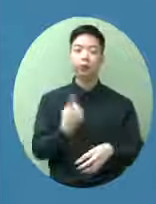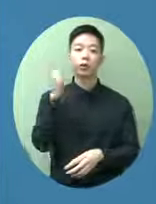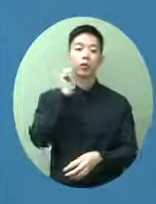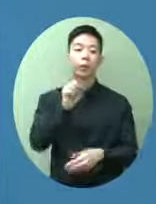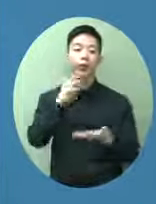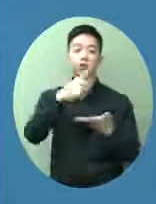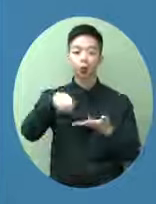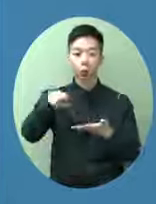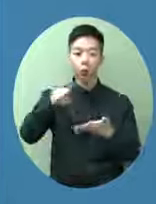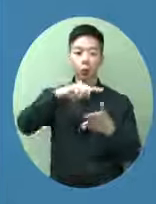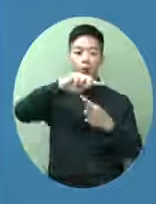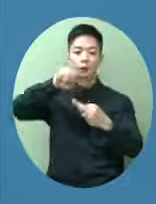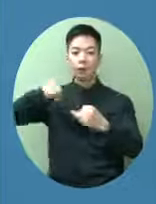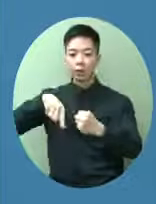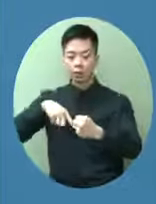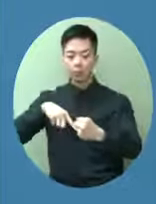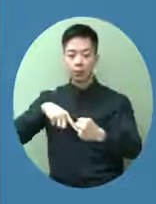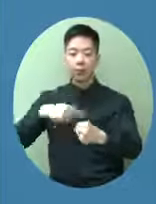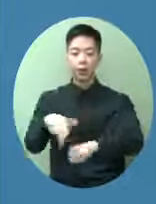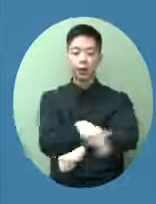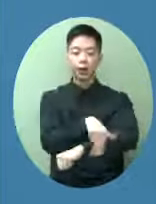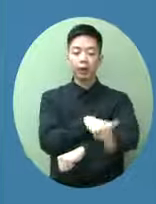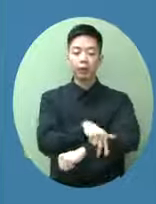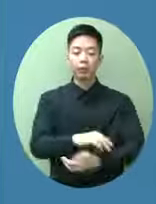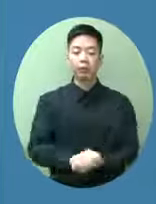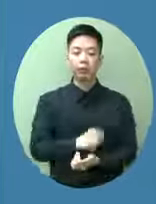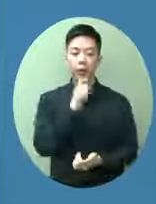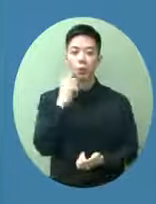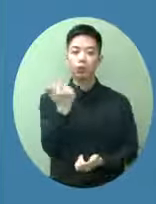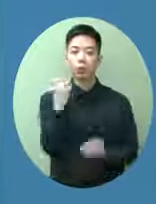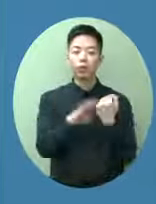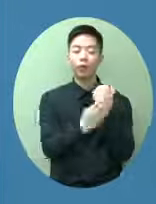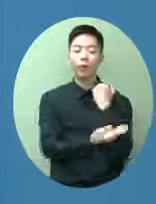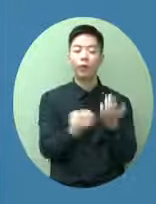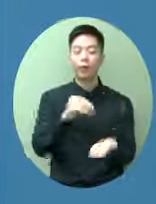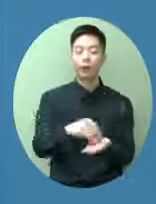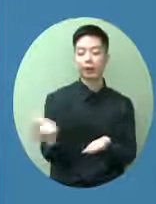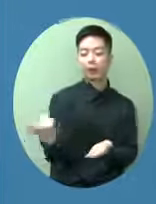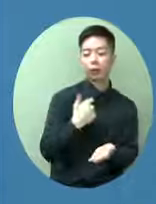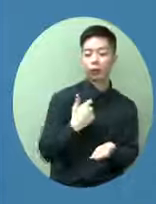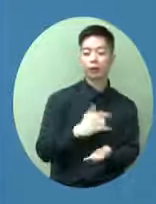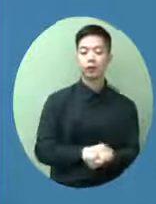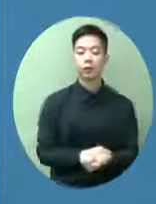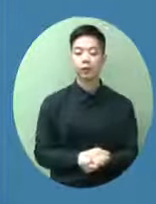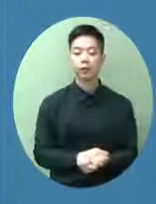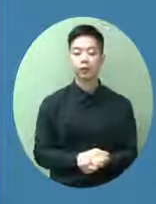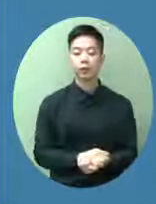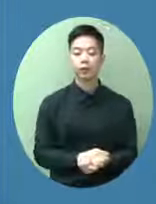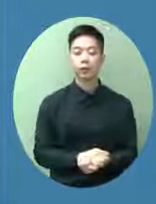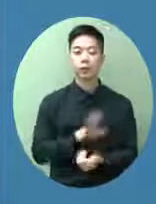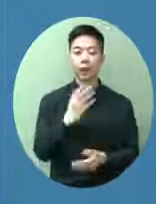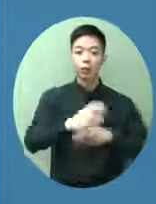過了一系列的規例因為很多都是法定收費規例將它延續但是